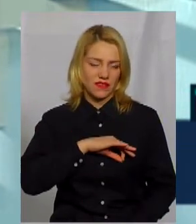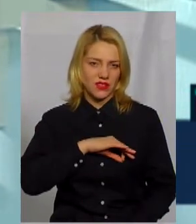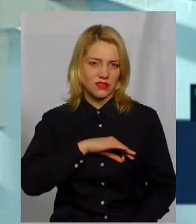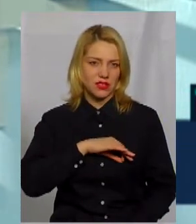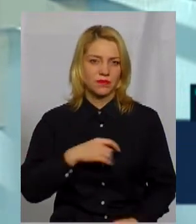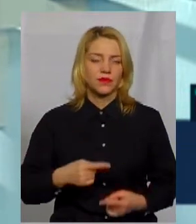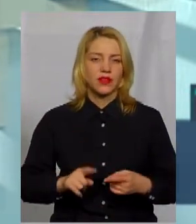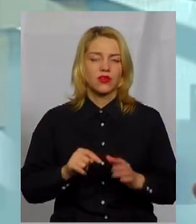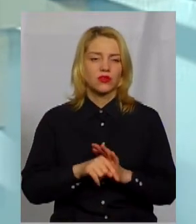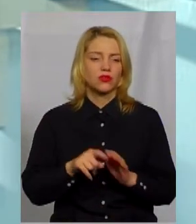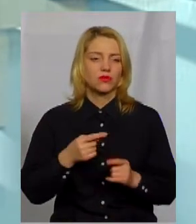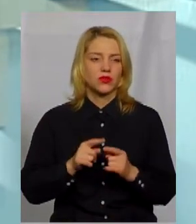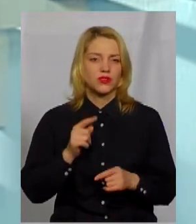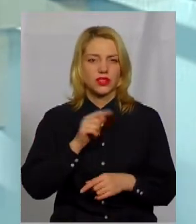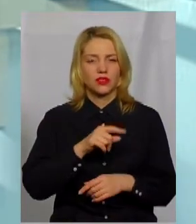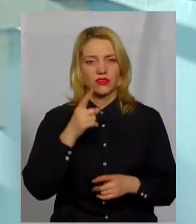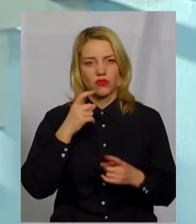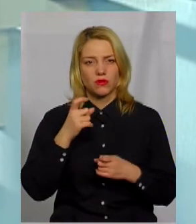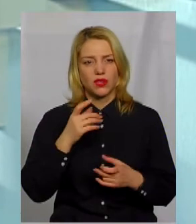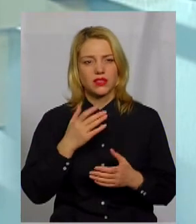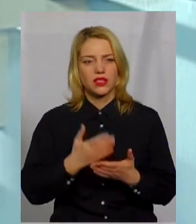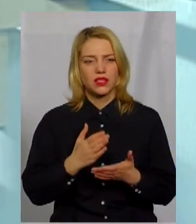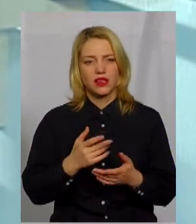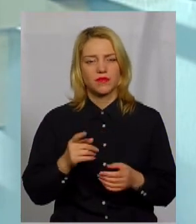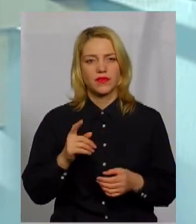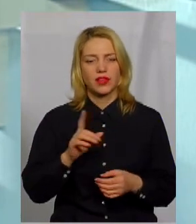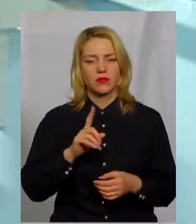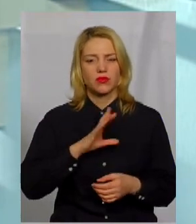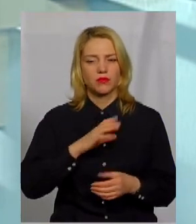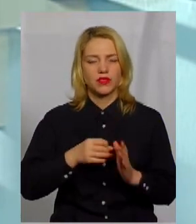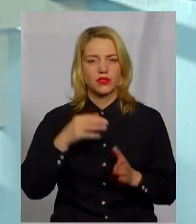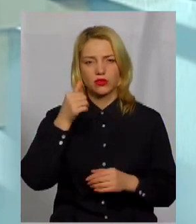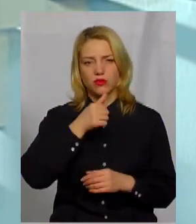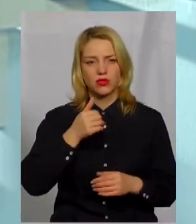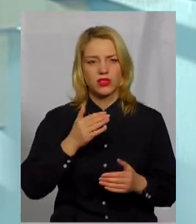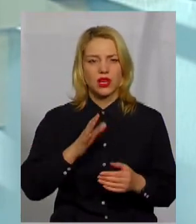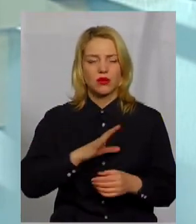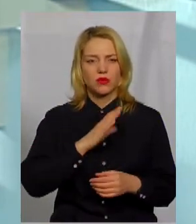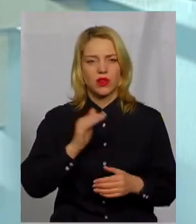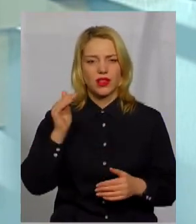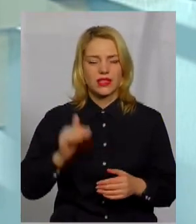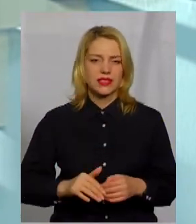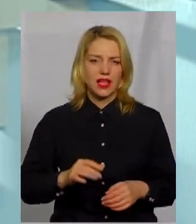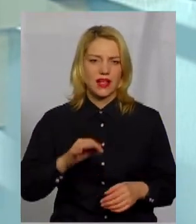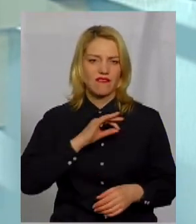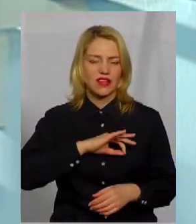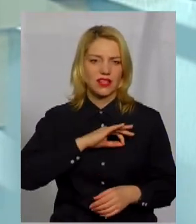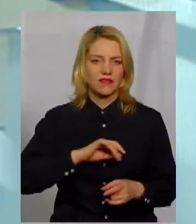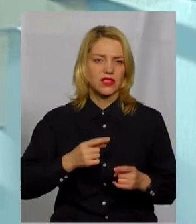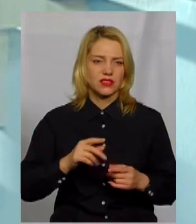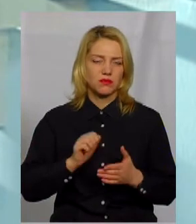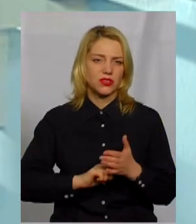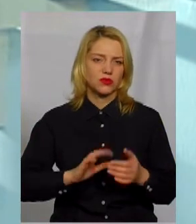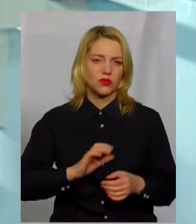Тобто, в тій громадській раді, яка була в 15-му році, на мою думку, була дуже низька ефективність, і